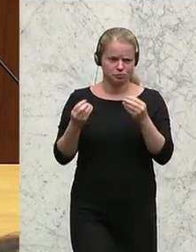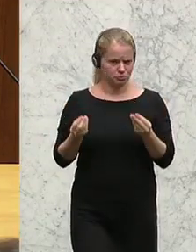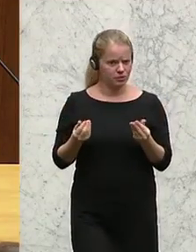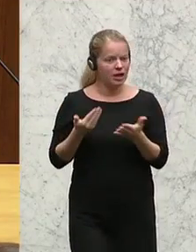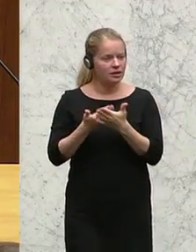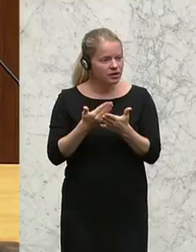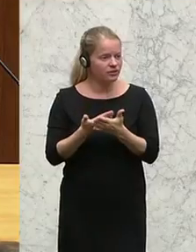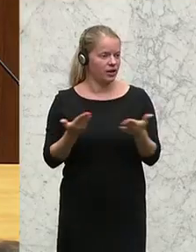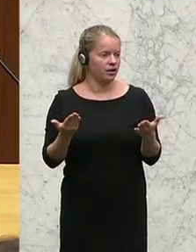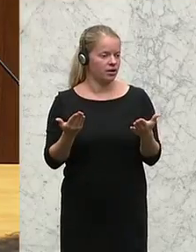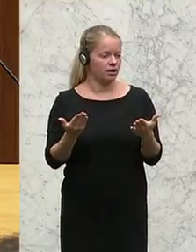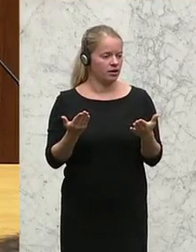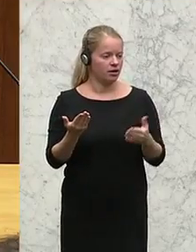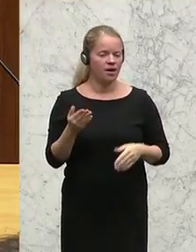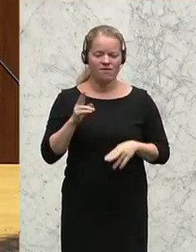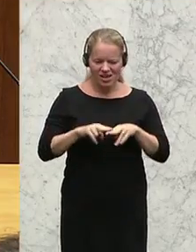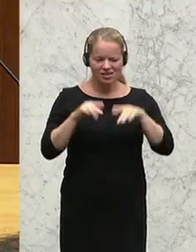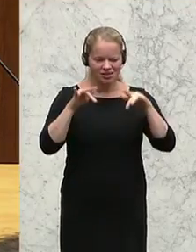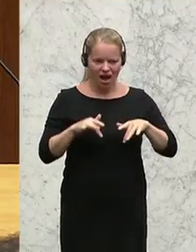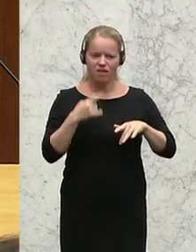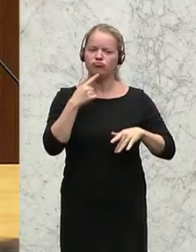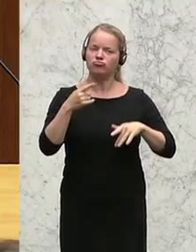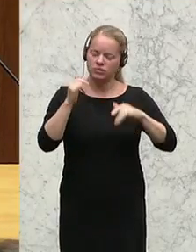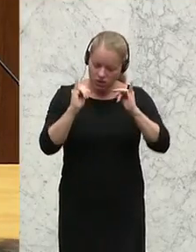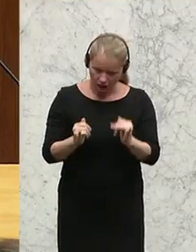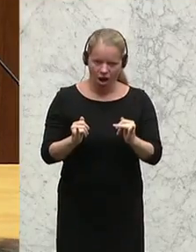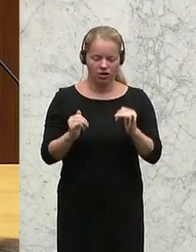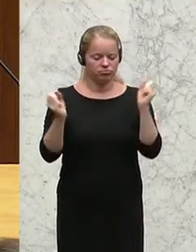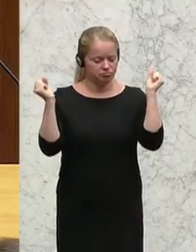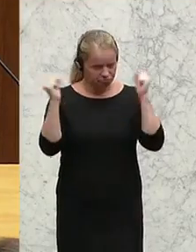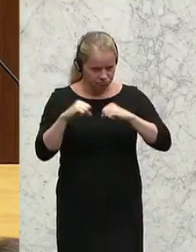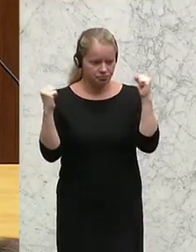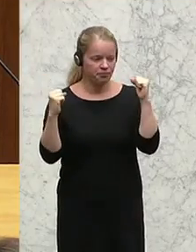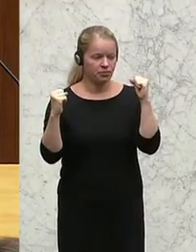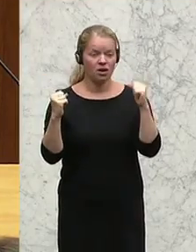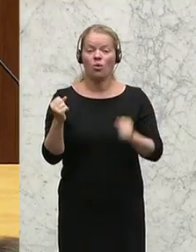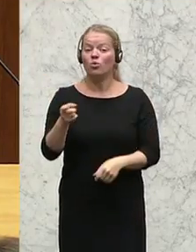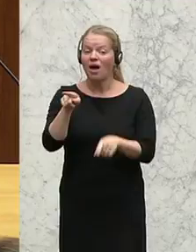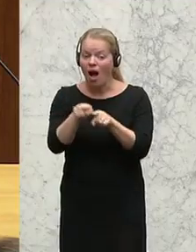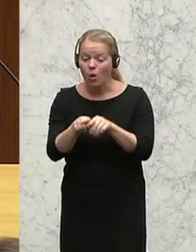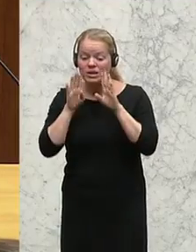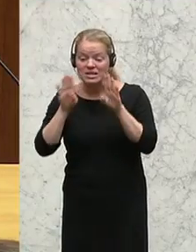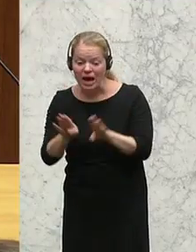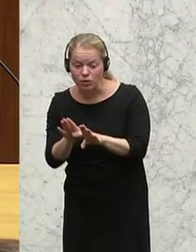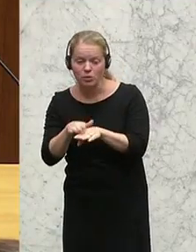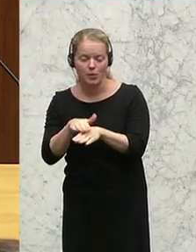unserem Interesse, wenn wir da schon zustimmen, und wenn selbst eine Zeitung wie die Presse